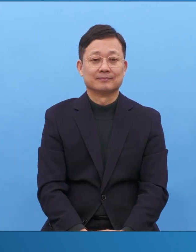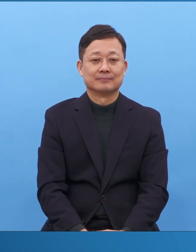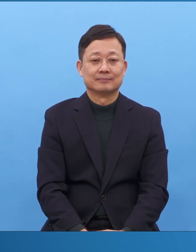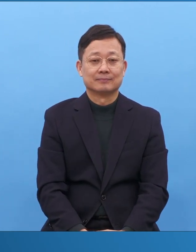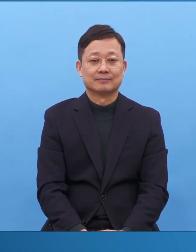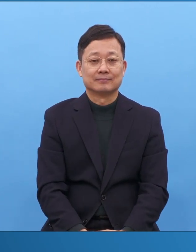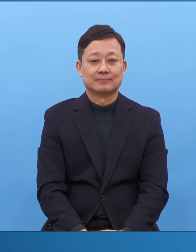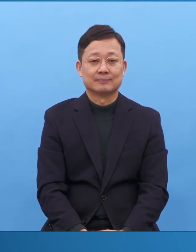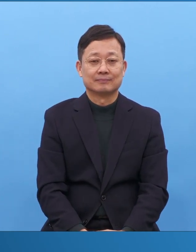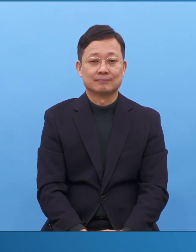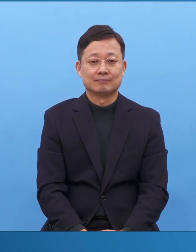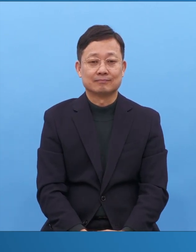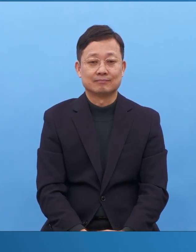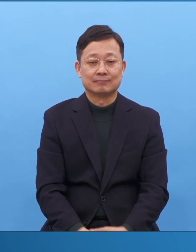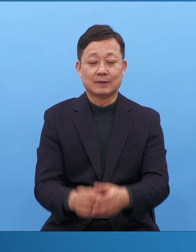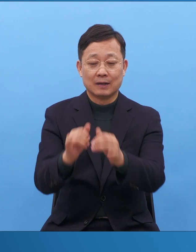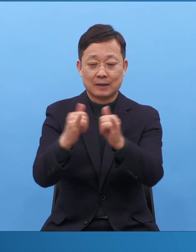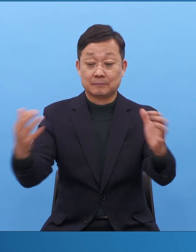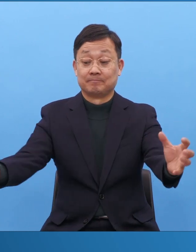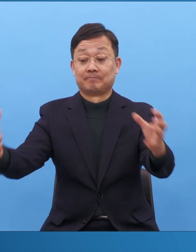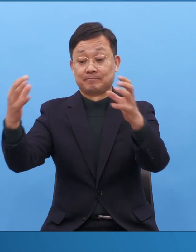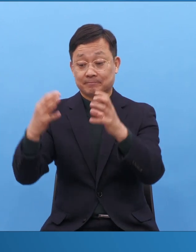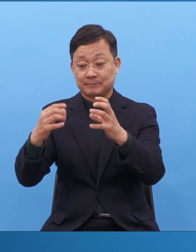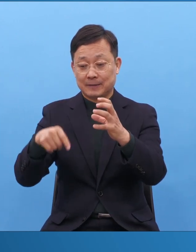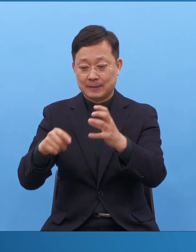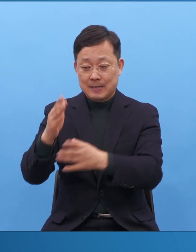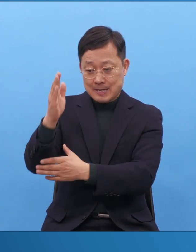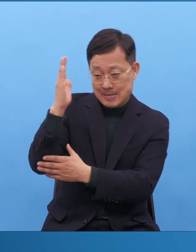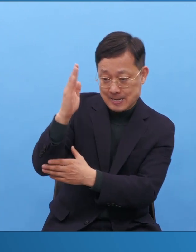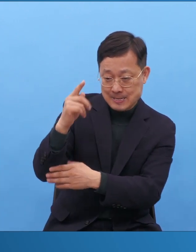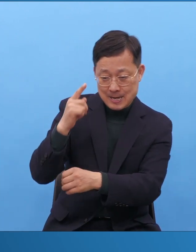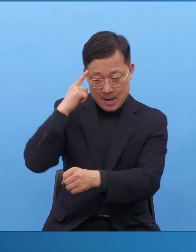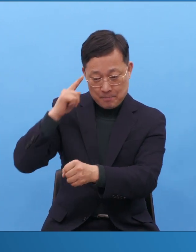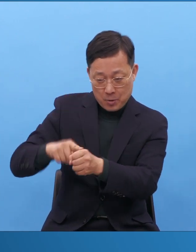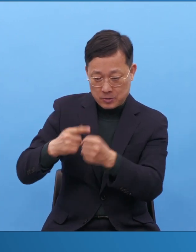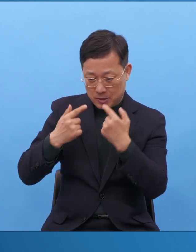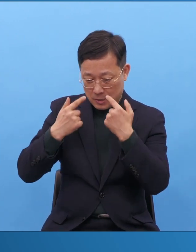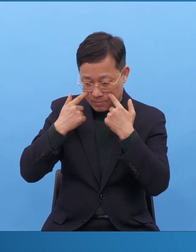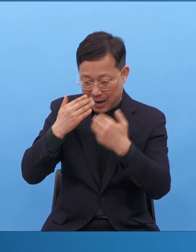이야 이 사람에게 배울 게 너무 많구나. 치우고 일어나야 돼요.